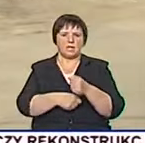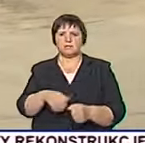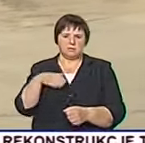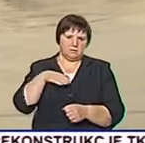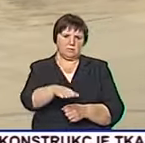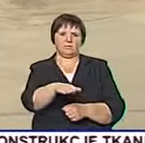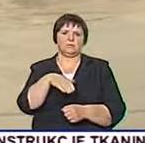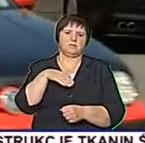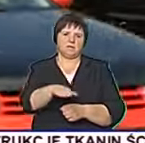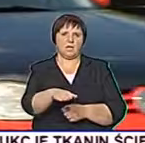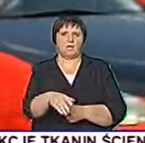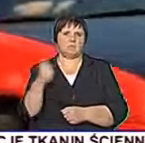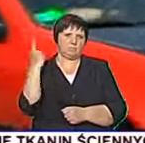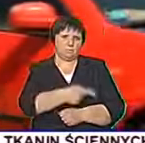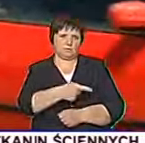zakazów.